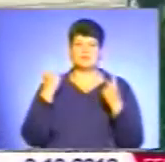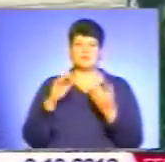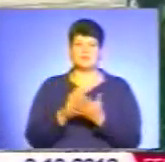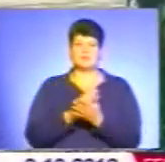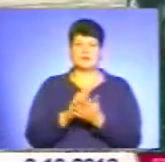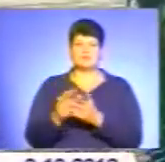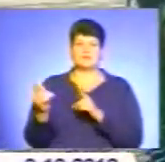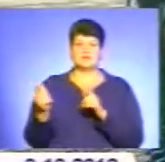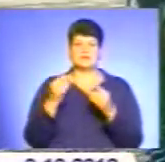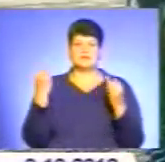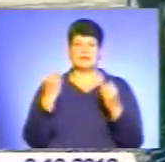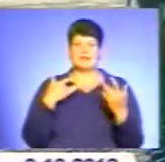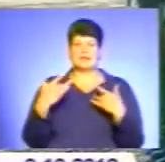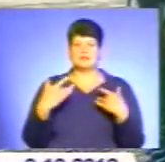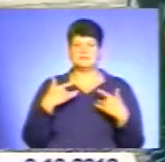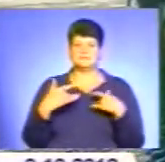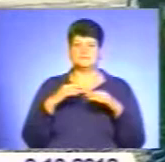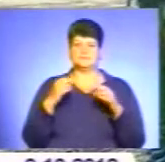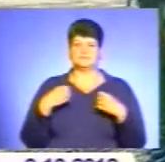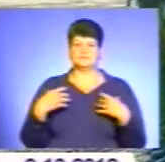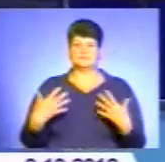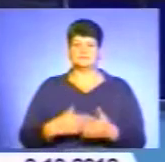підготували цікаве театралізоване дійство.